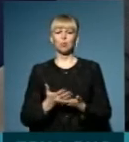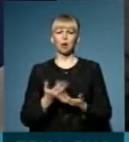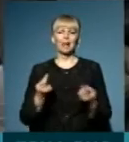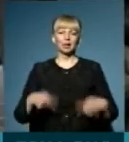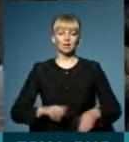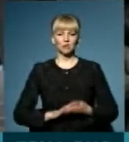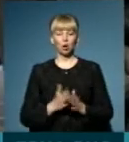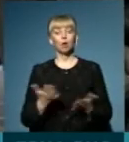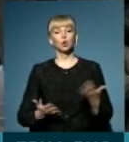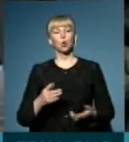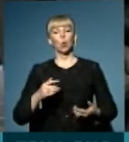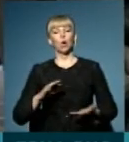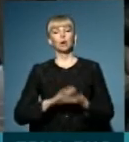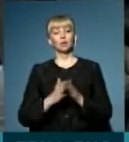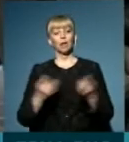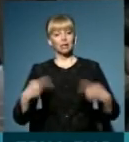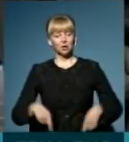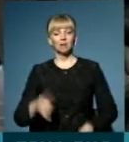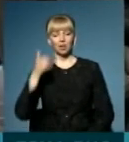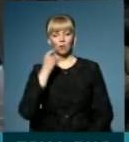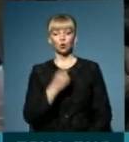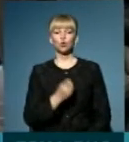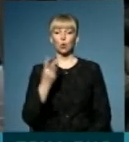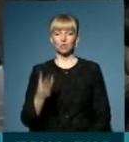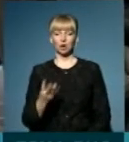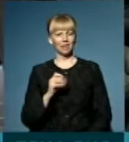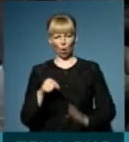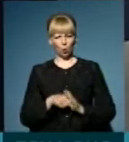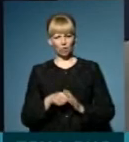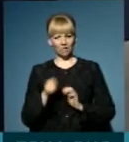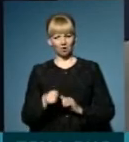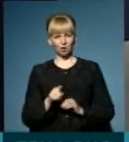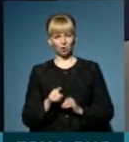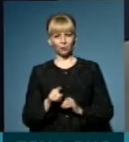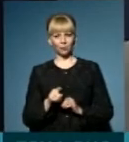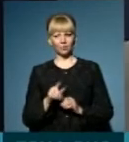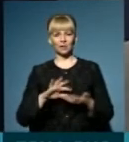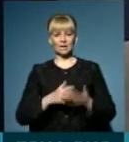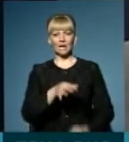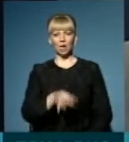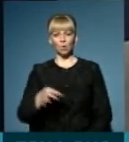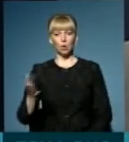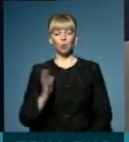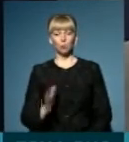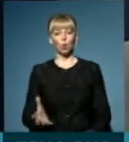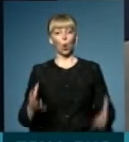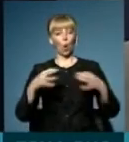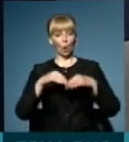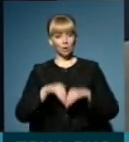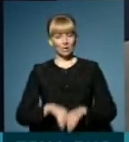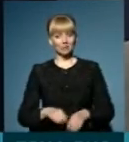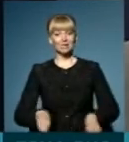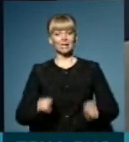критичної ситуації. Якщо критична ситуація, телефонуйте 103. Чи не означає це те, що в тих населених пунктах, які будуть об'єднані